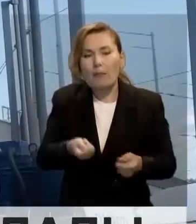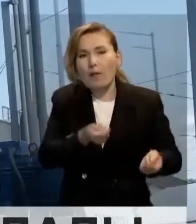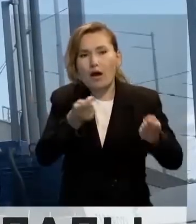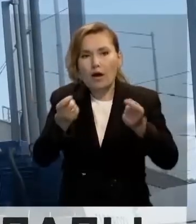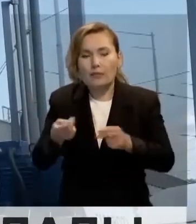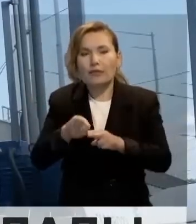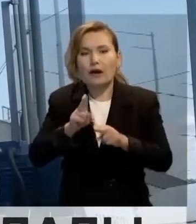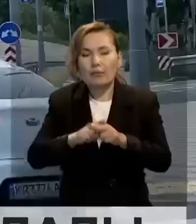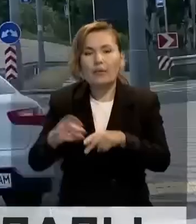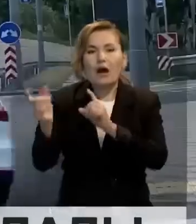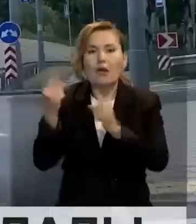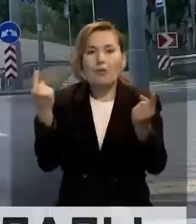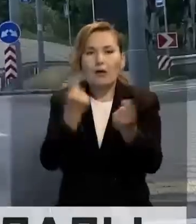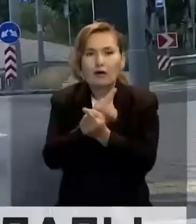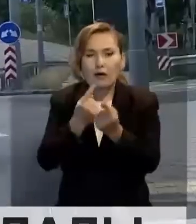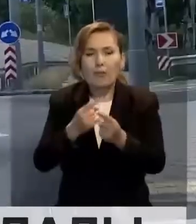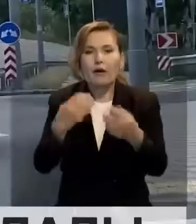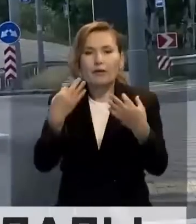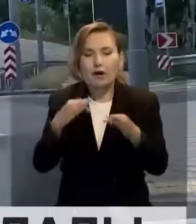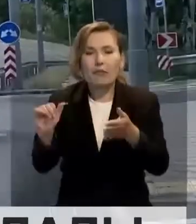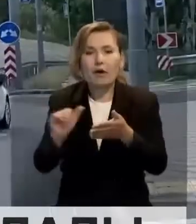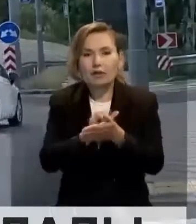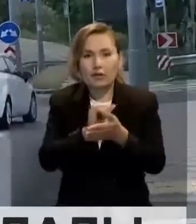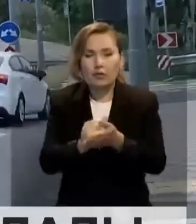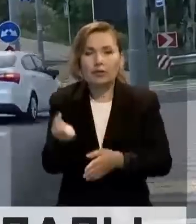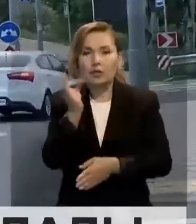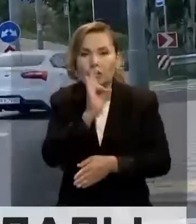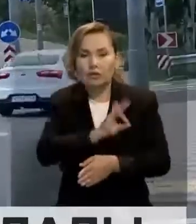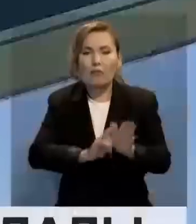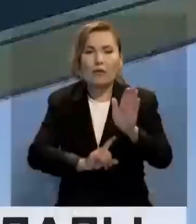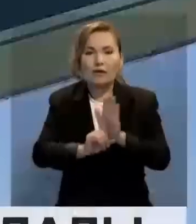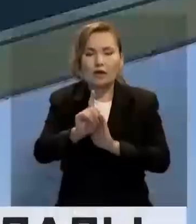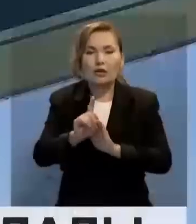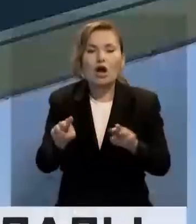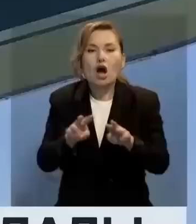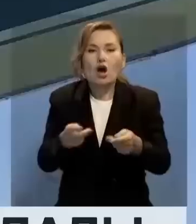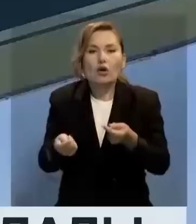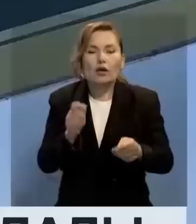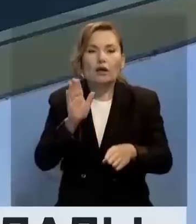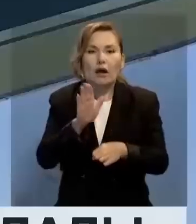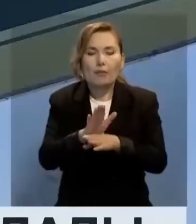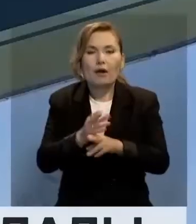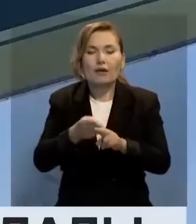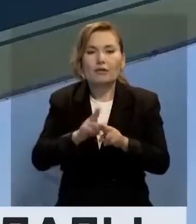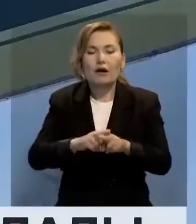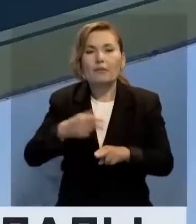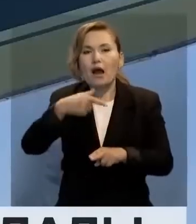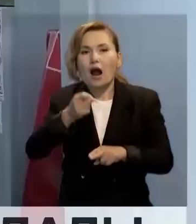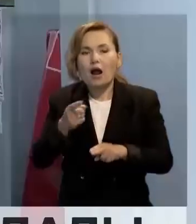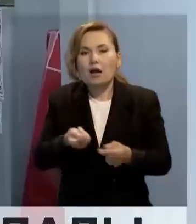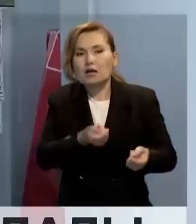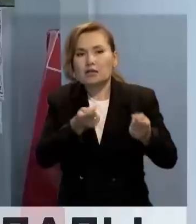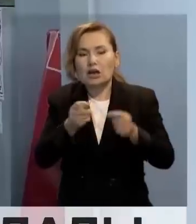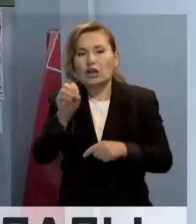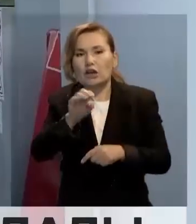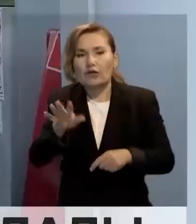төселіп, логистика және лицензиялық қиындықтарда еңсере бастаған. Оның үстіне үкемет жарлығы бойынша отынтасымалы Европа еллерінен